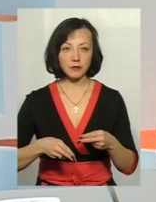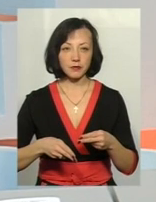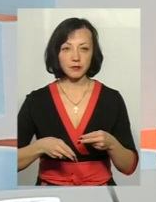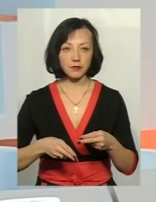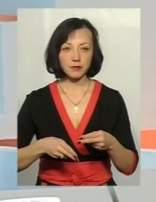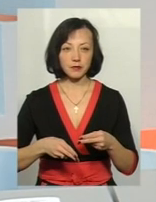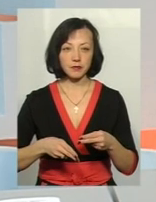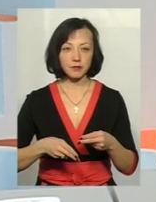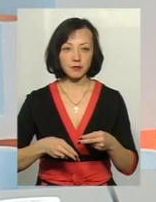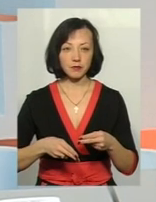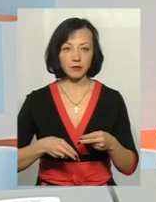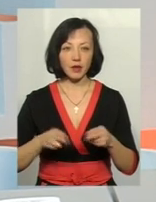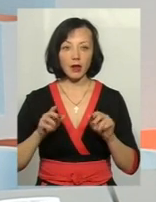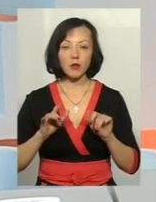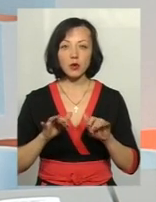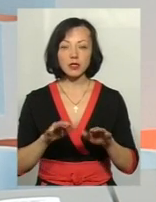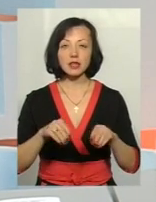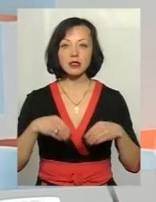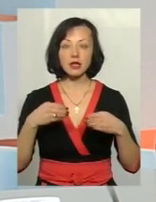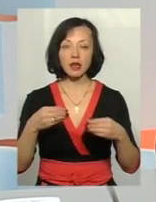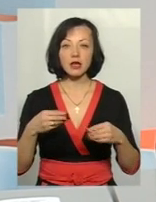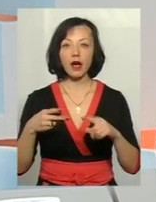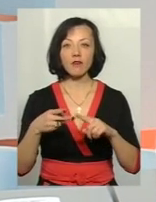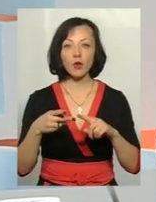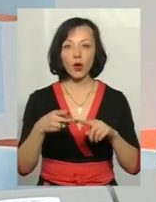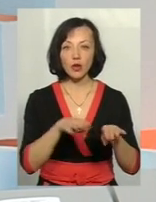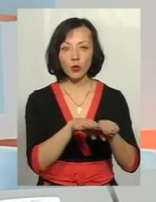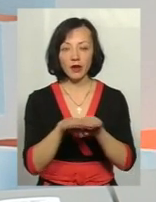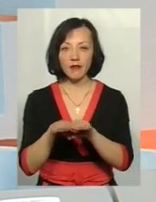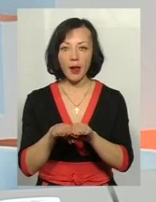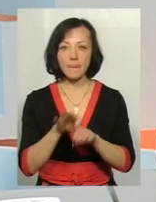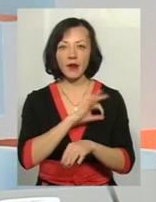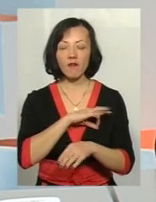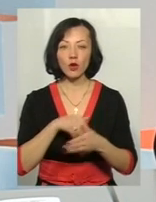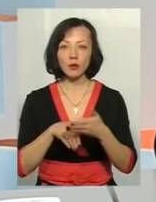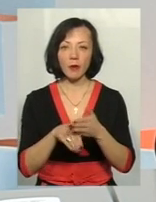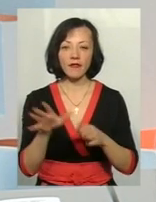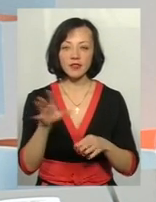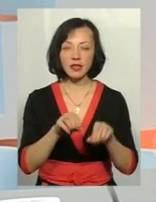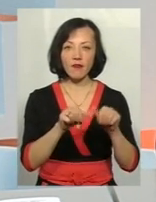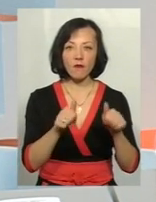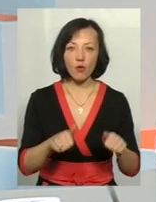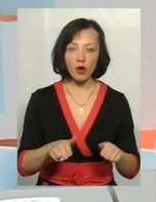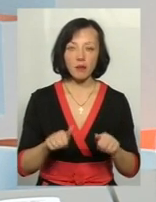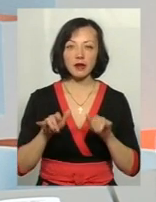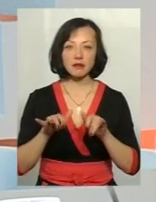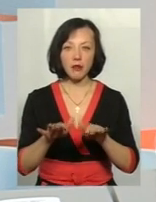завершилася процес надання вторинної правової допомоги практично у всіх формах і справ,